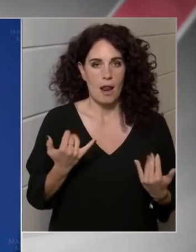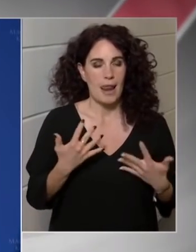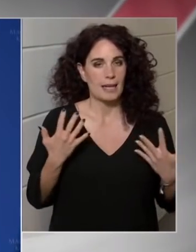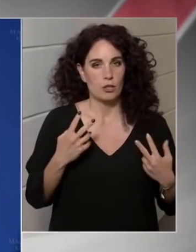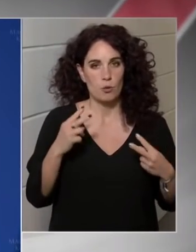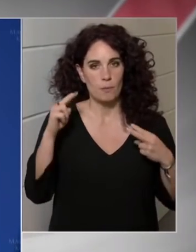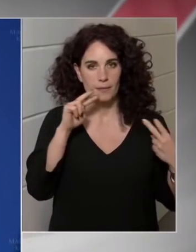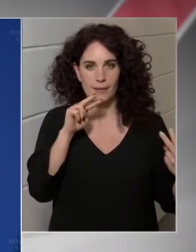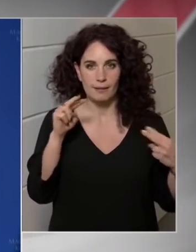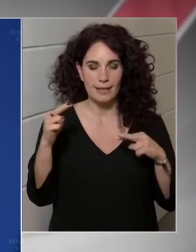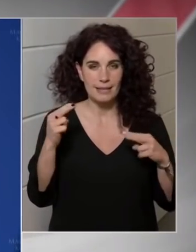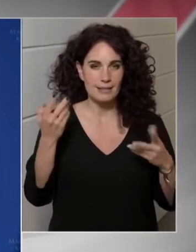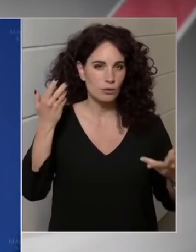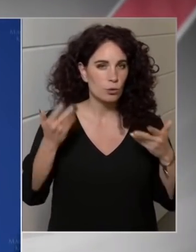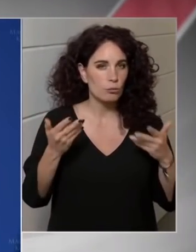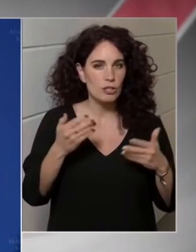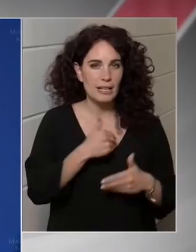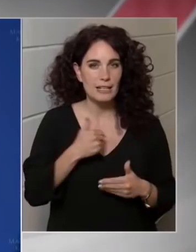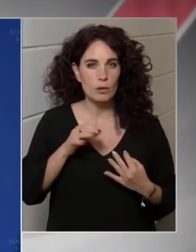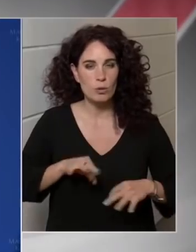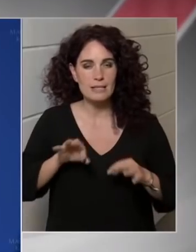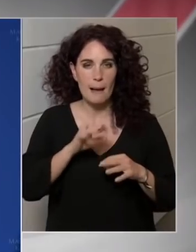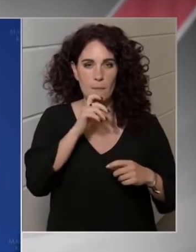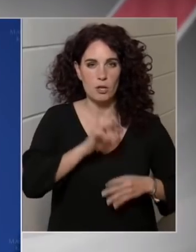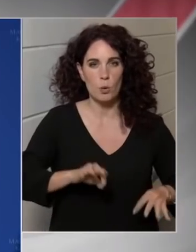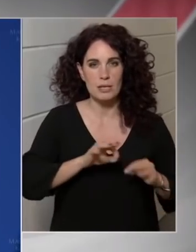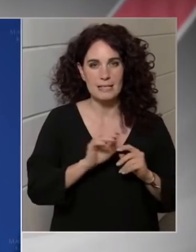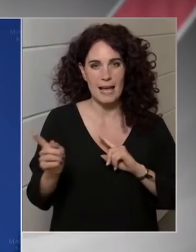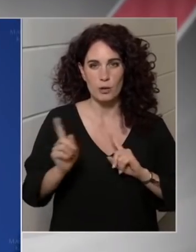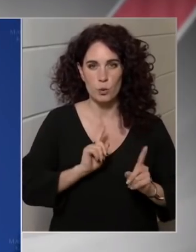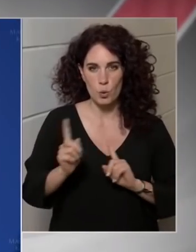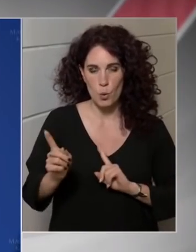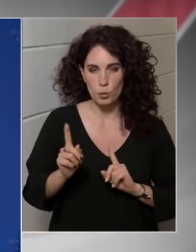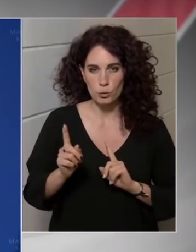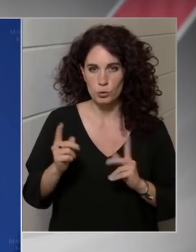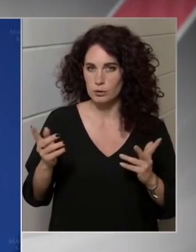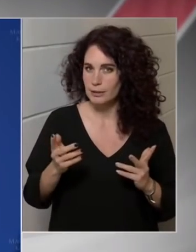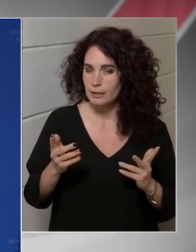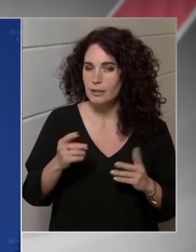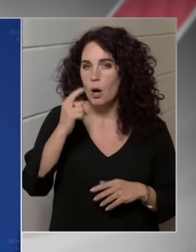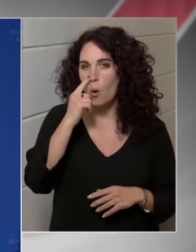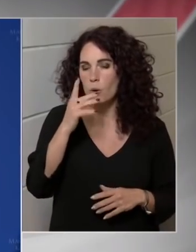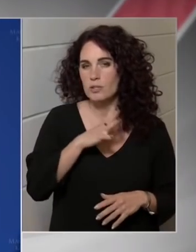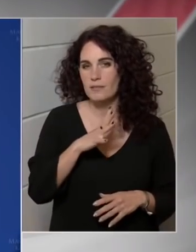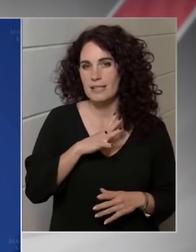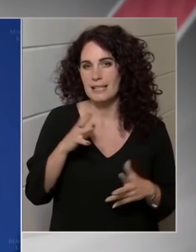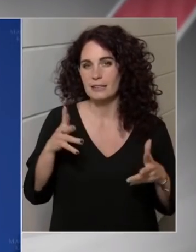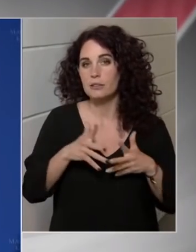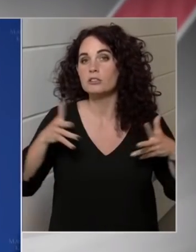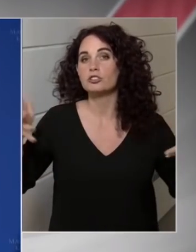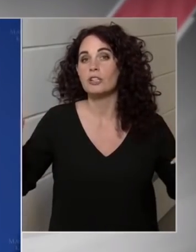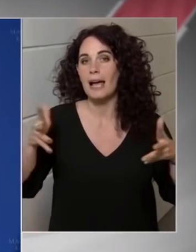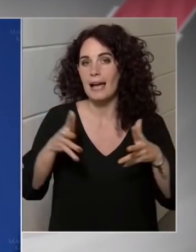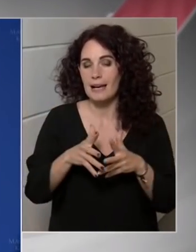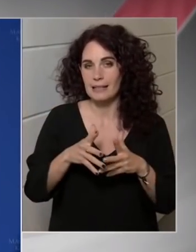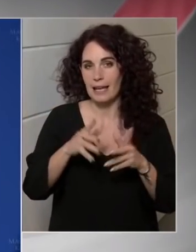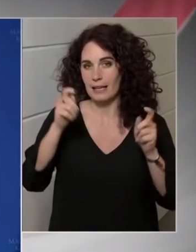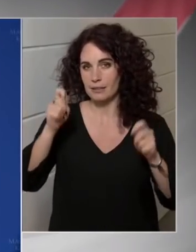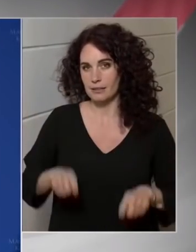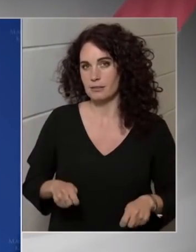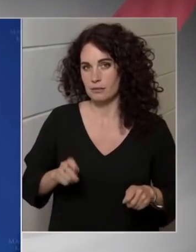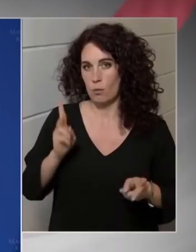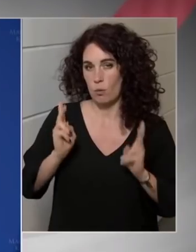mondjuk Lengyelország és Magyarország között, abban van az orosz veszélynagyságát megítélendő,